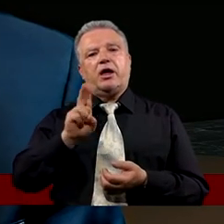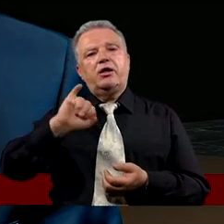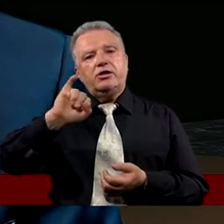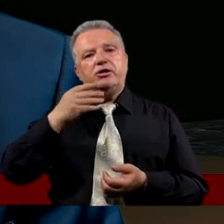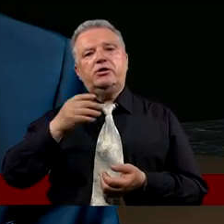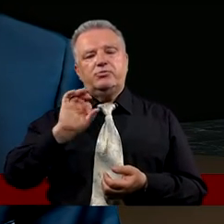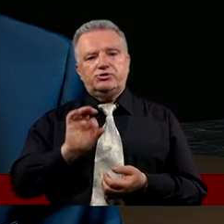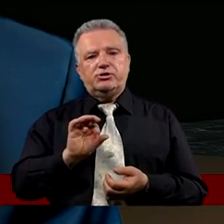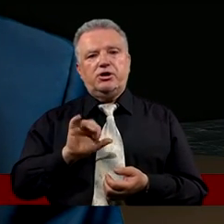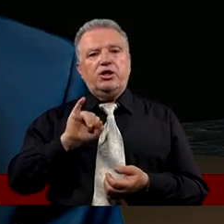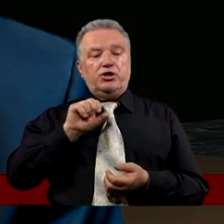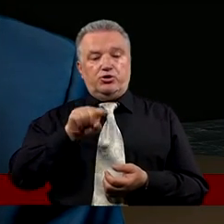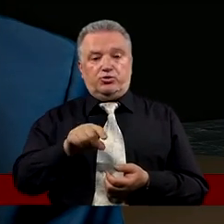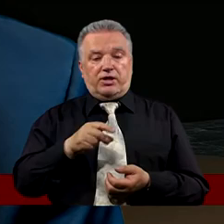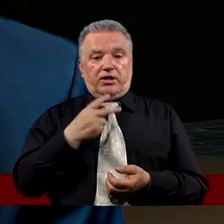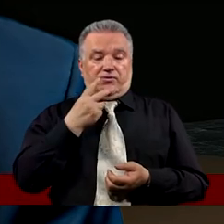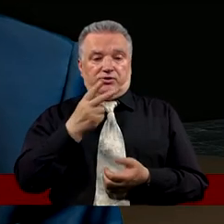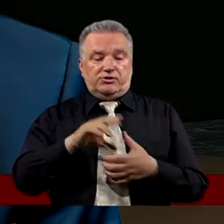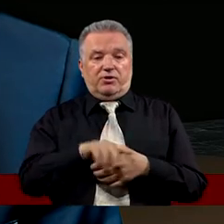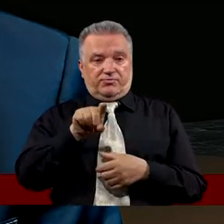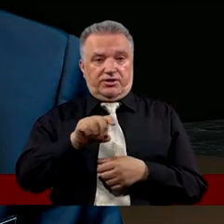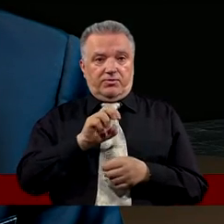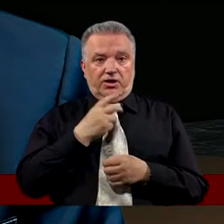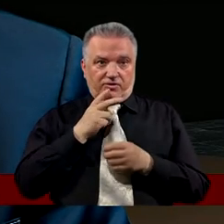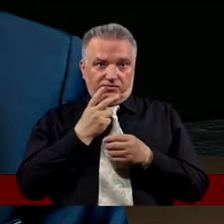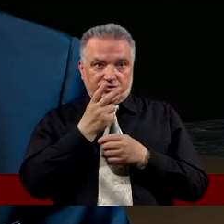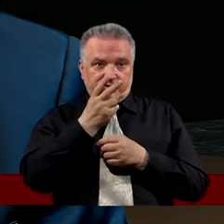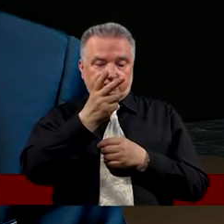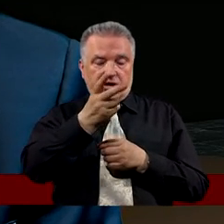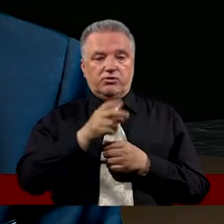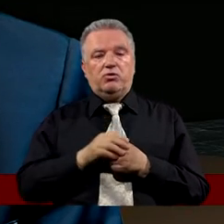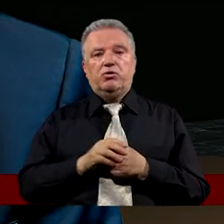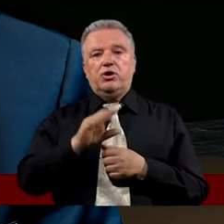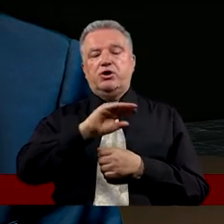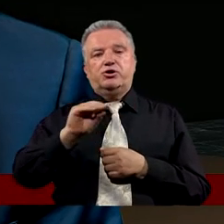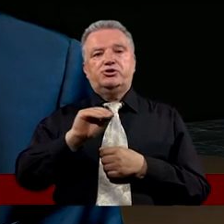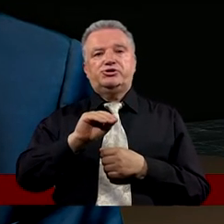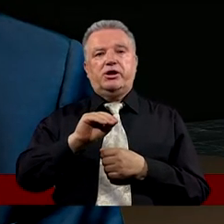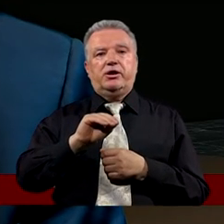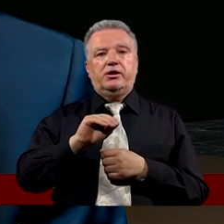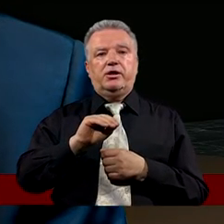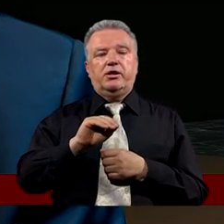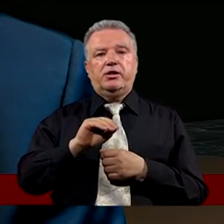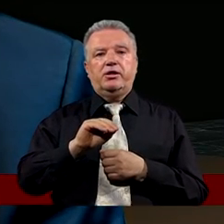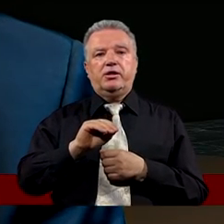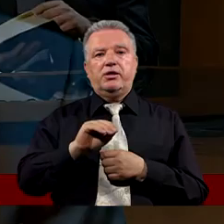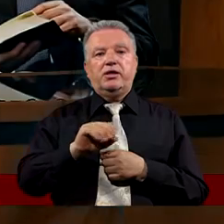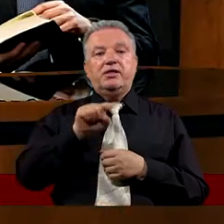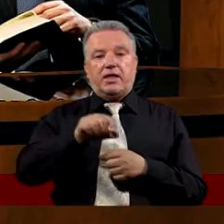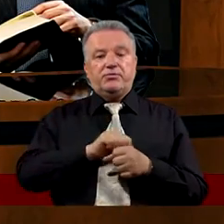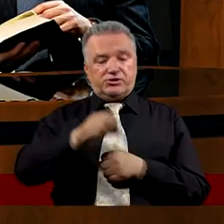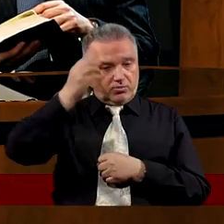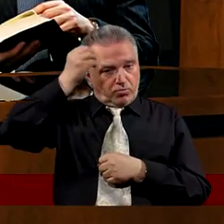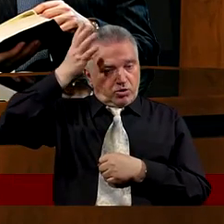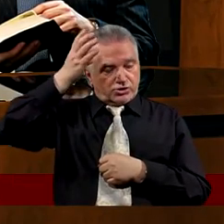tutaj widzimy w tym Objawieniu W tym widzeniu Że Akurat